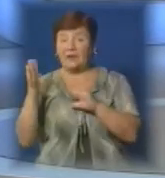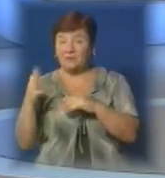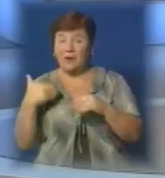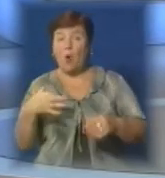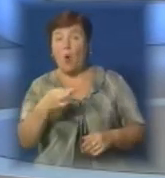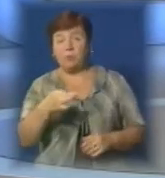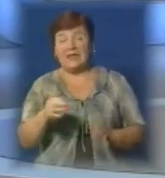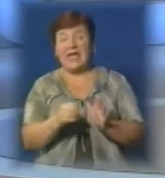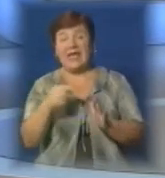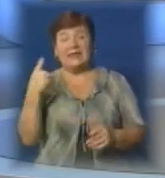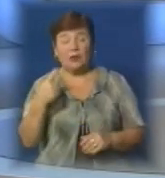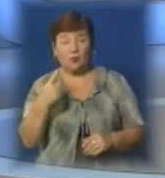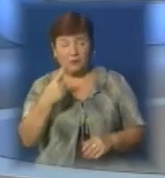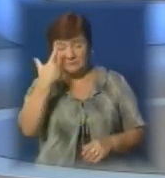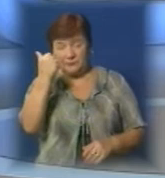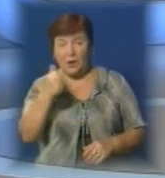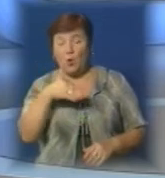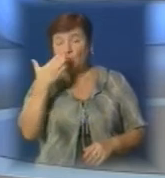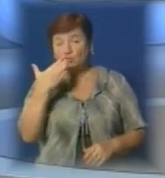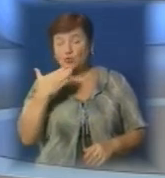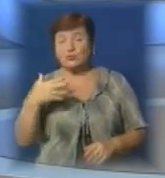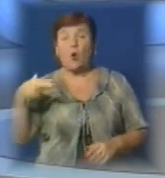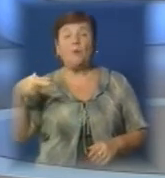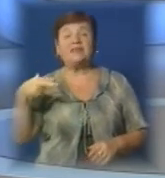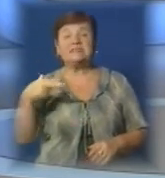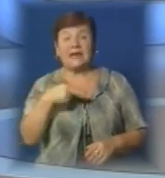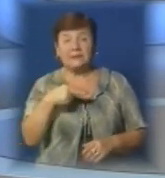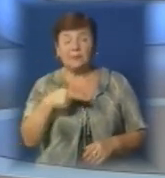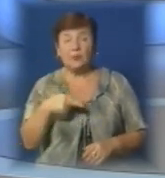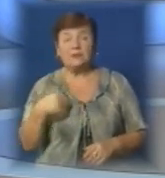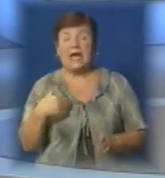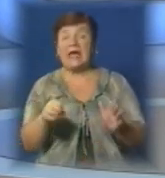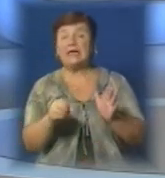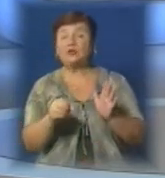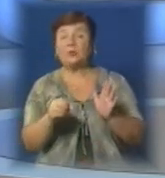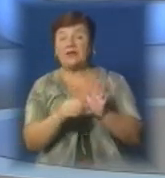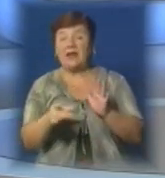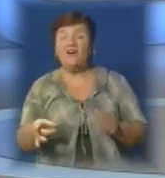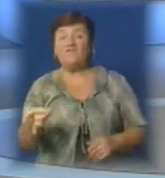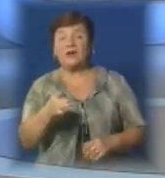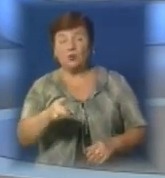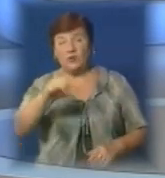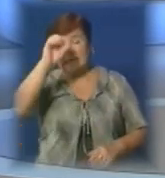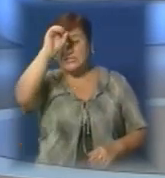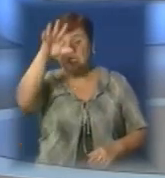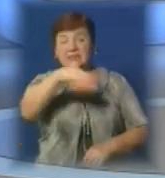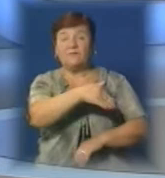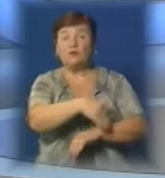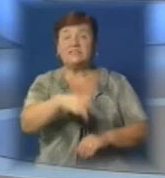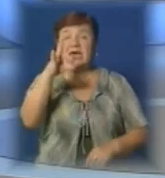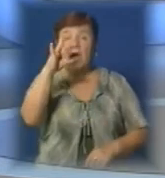обленерго». Сьогодні працівники Ужгородського мрему обрізатимуть гілки під лініями електропередач у районі шахти на вулицях